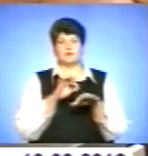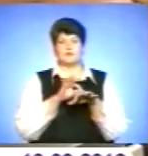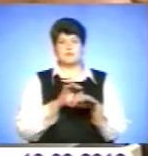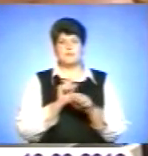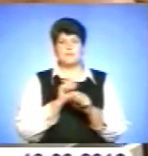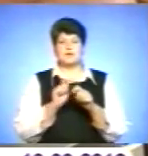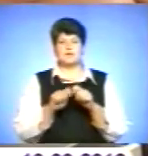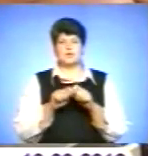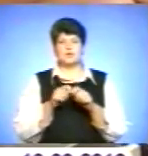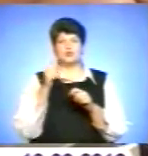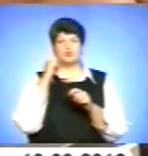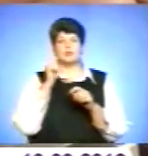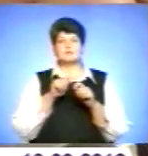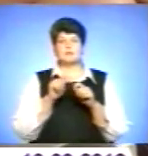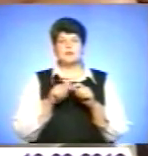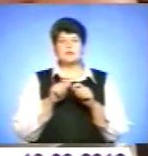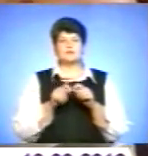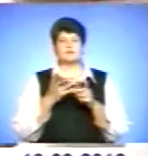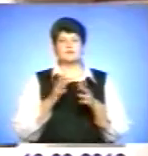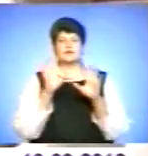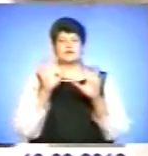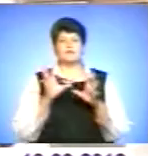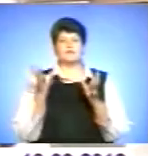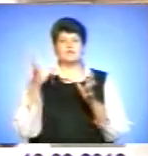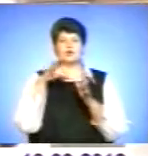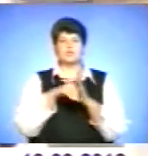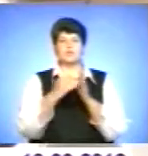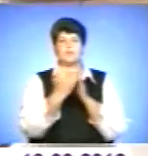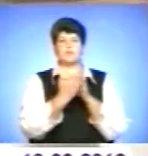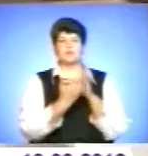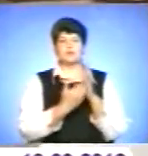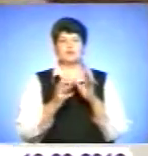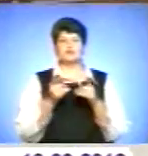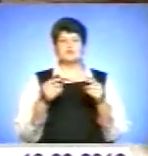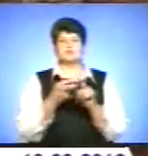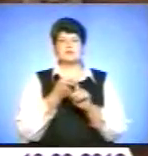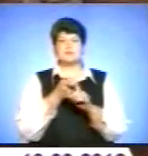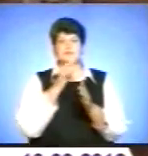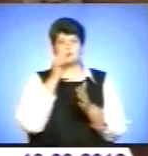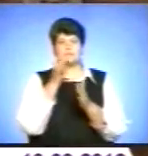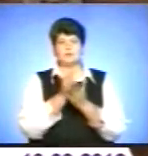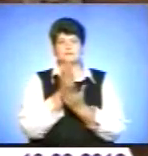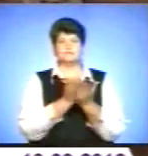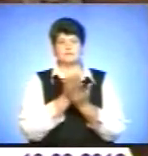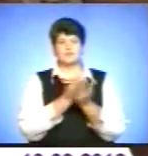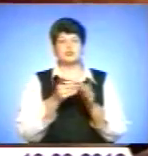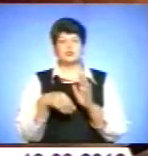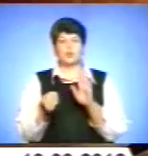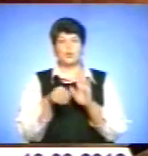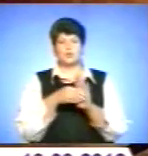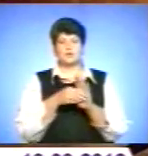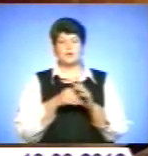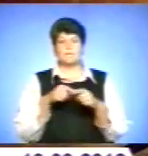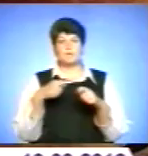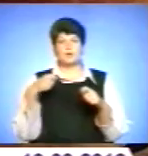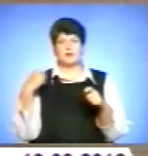На думку експертів, попри всі спрощення, до законодавства потрібно включити пункти, що стосуються відповідальності чиновників. Адже через корупцію та бюрократію чимало